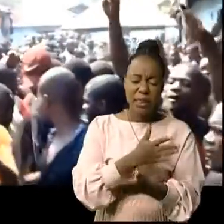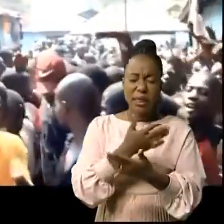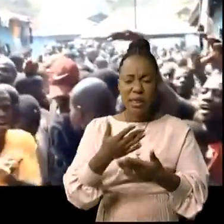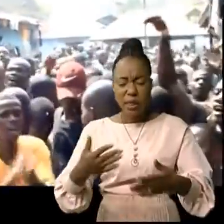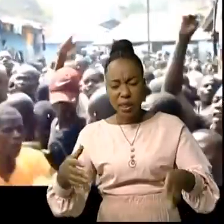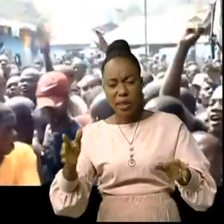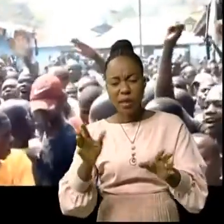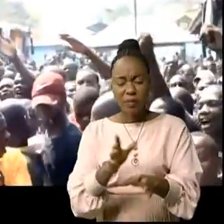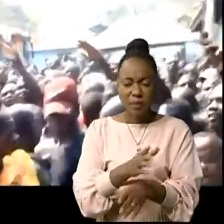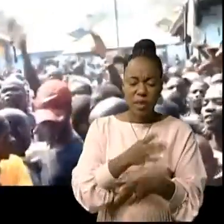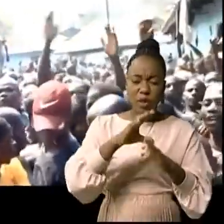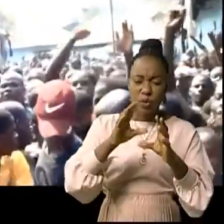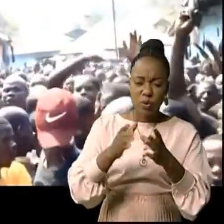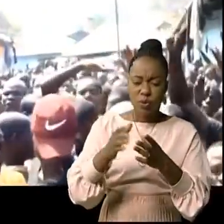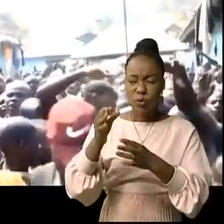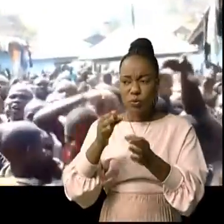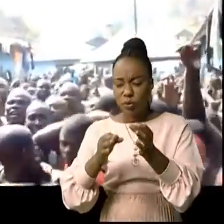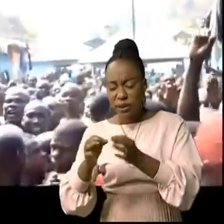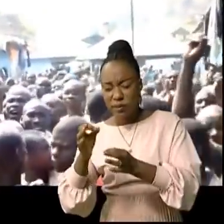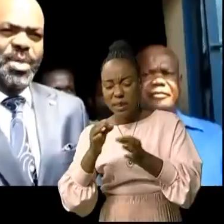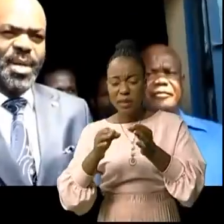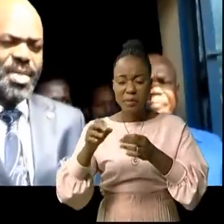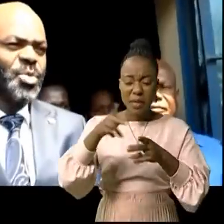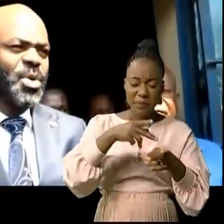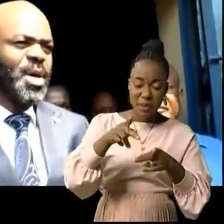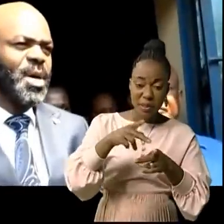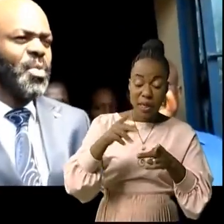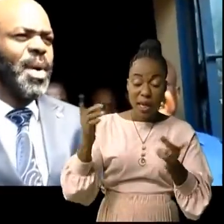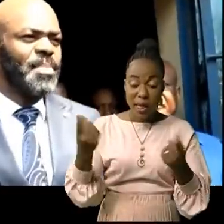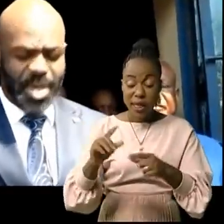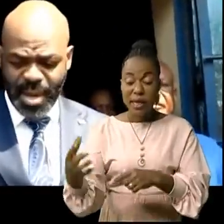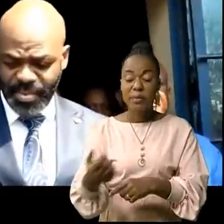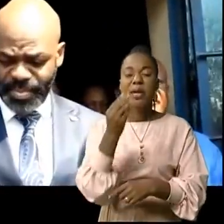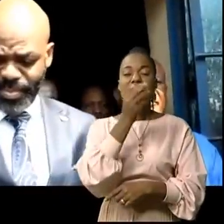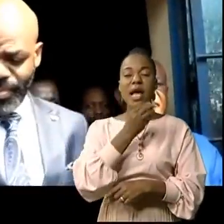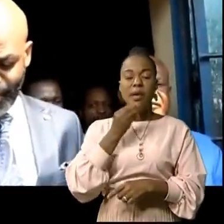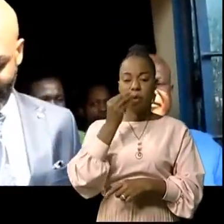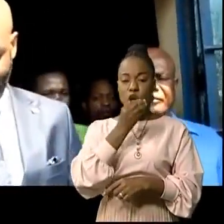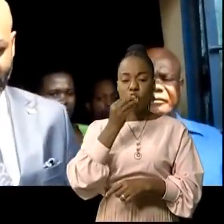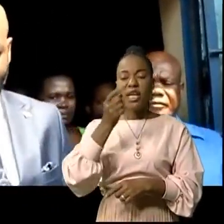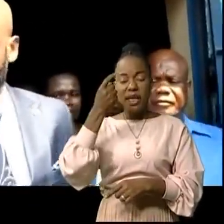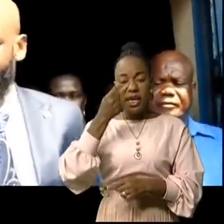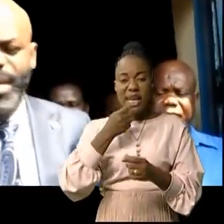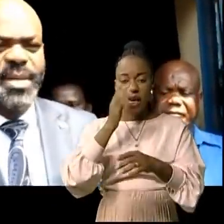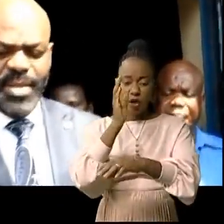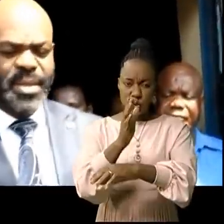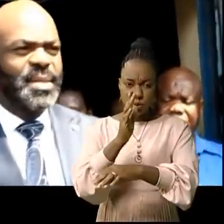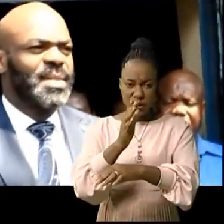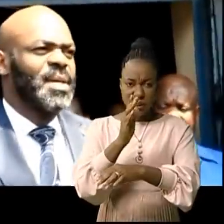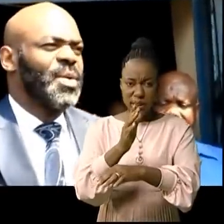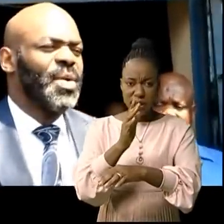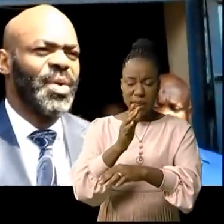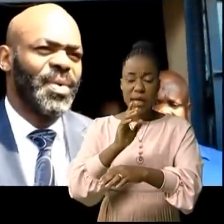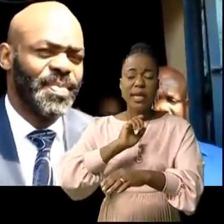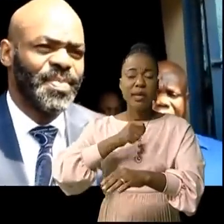des locataires de la prison qui expuissaient quelque part des danses. Prenant la parole, l'autorité provinciale a exhorté les prisonniers au changement des comportements dans